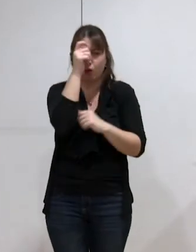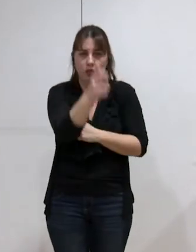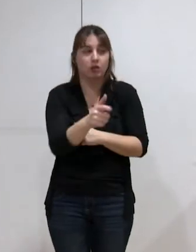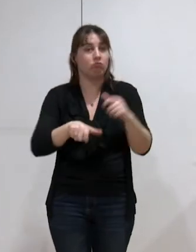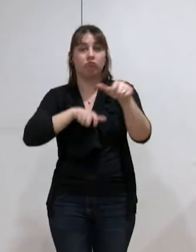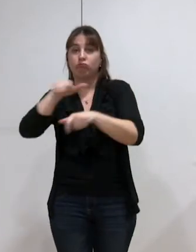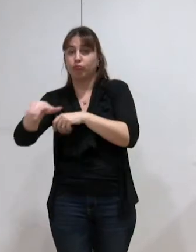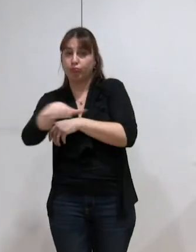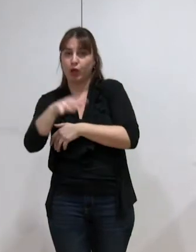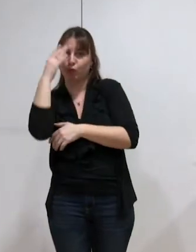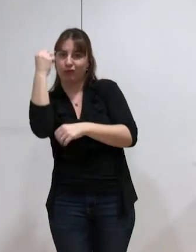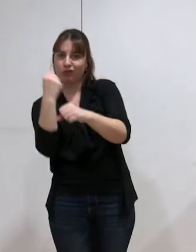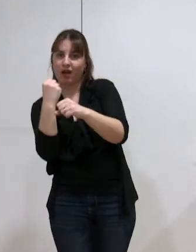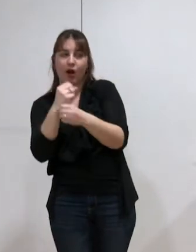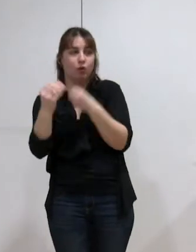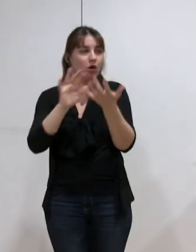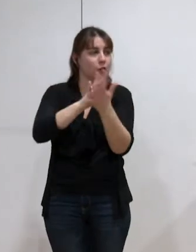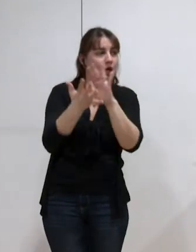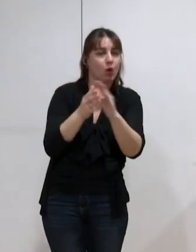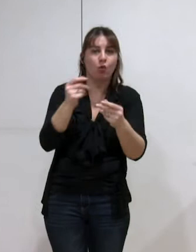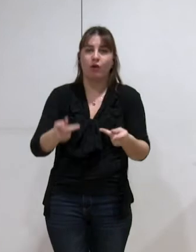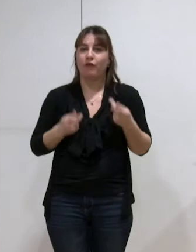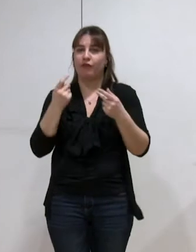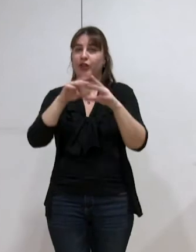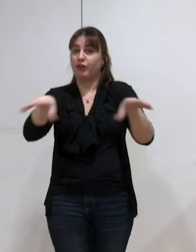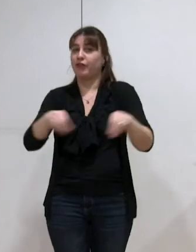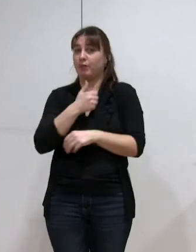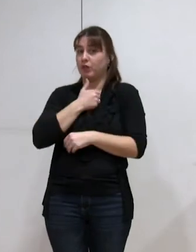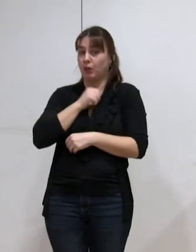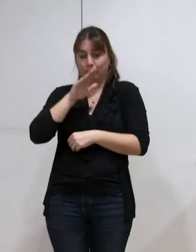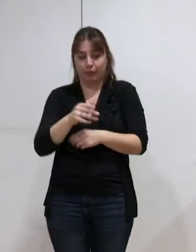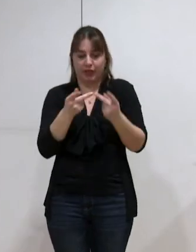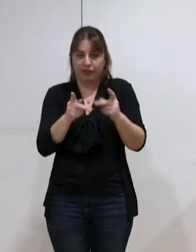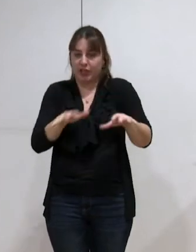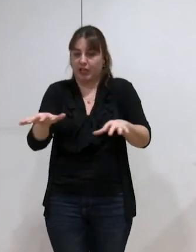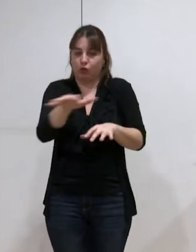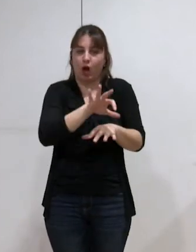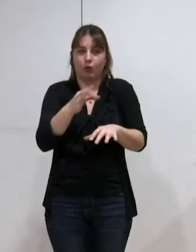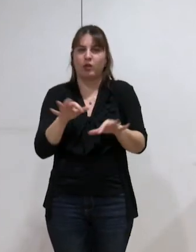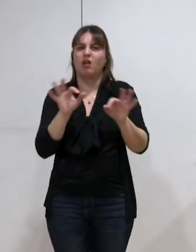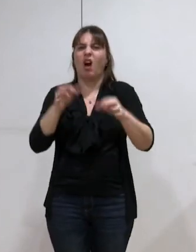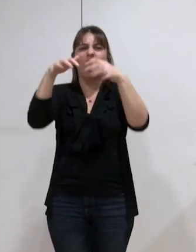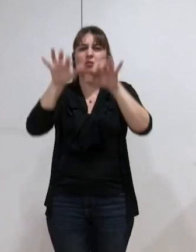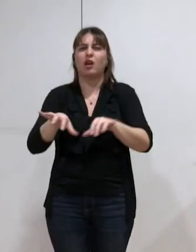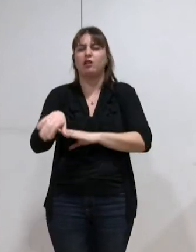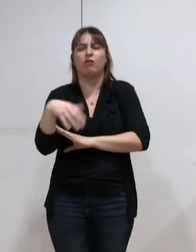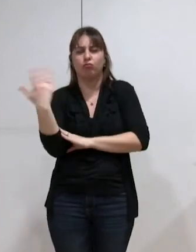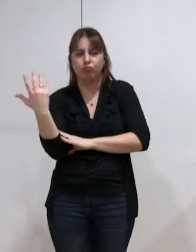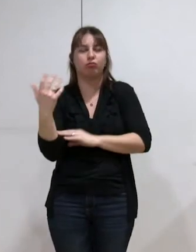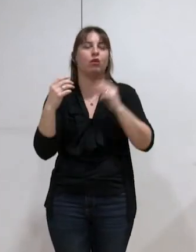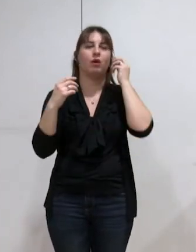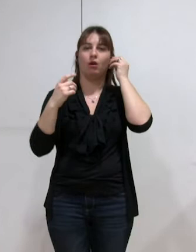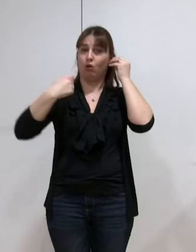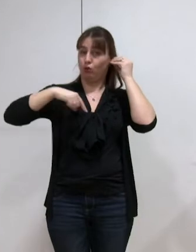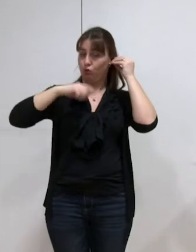qui a une activité professionnelle, associative, familiale, qui se joue à l'échelle du territoire et pas dans des frontières administratives. Nous sommes